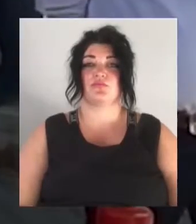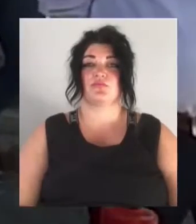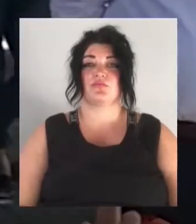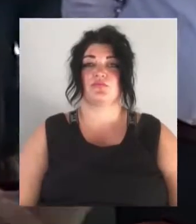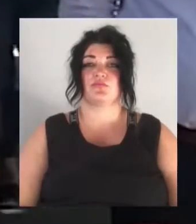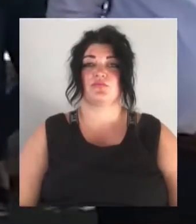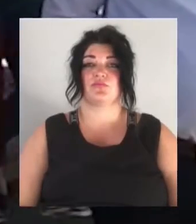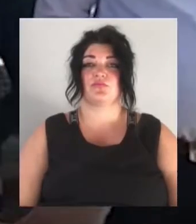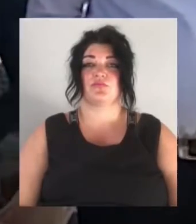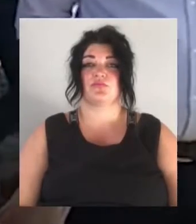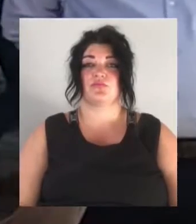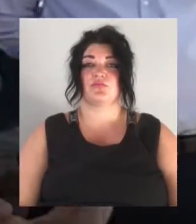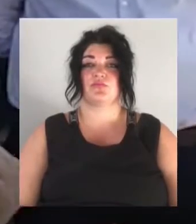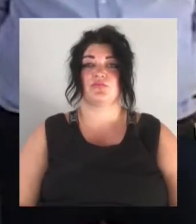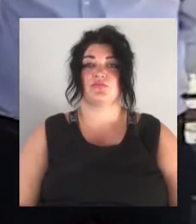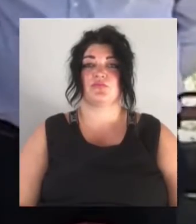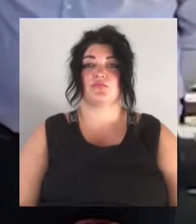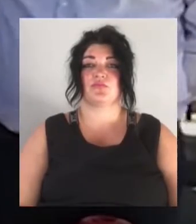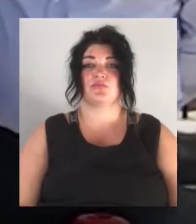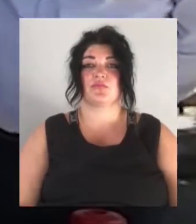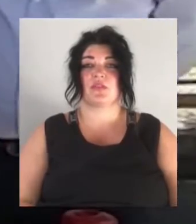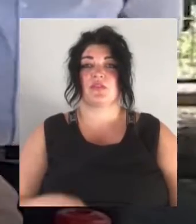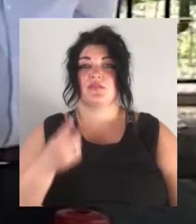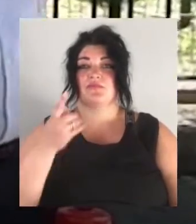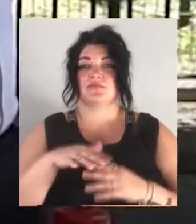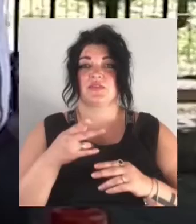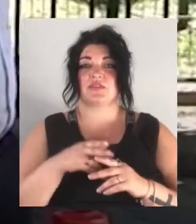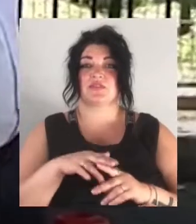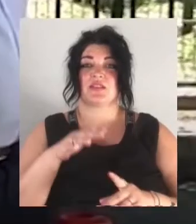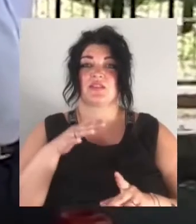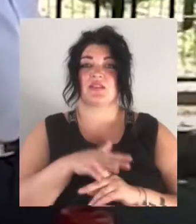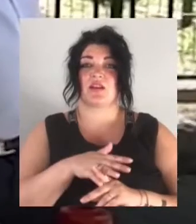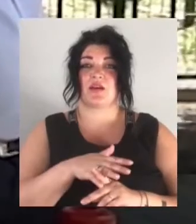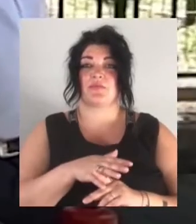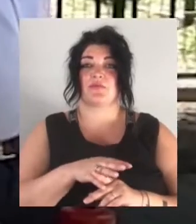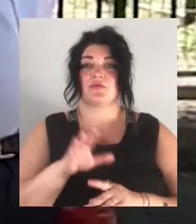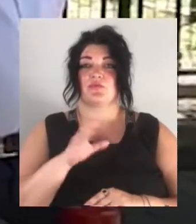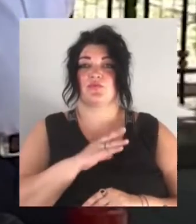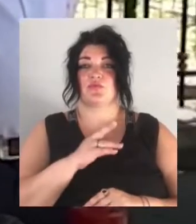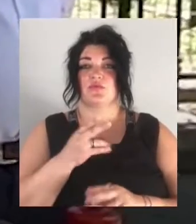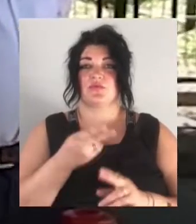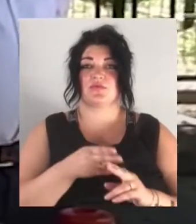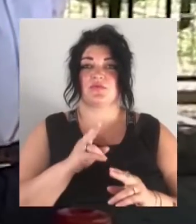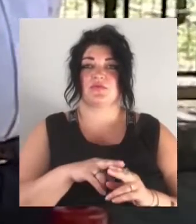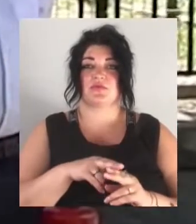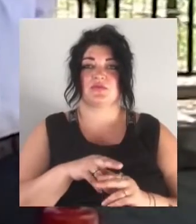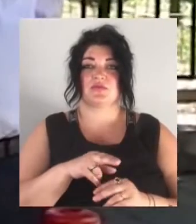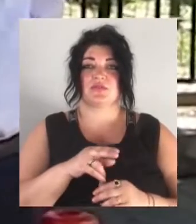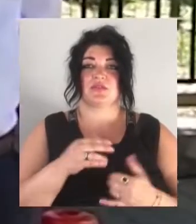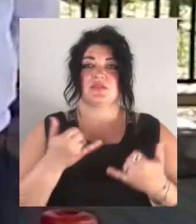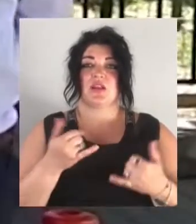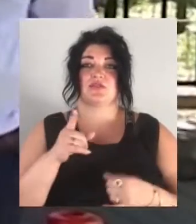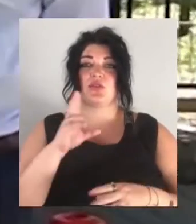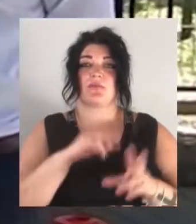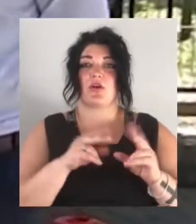Трі Стерненка під його блоскою на три напади, він просив державну охорону. В мене надали державну охорону, і зараз його намагаються посадити